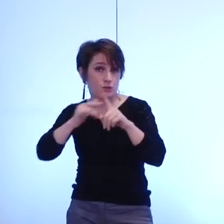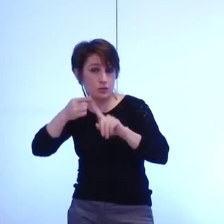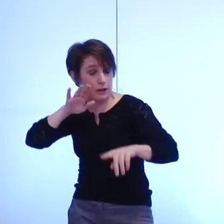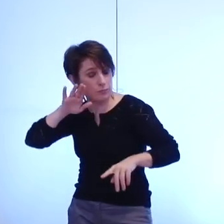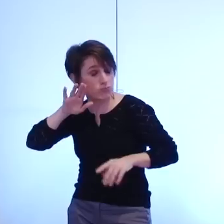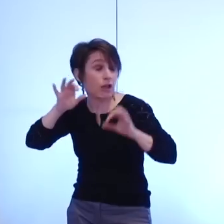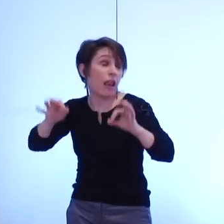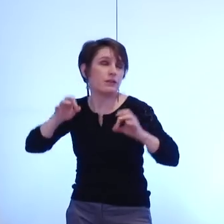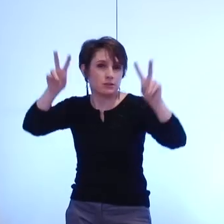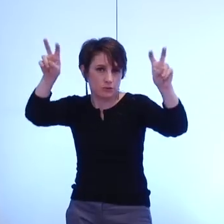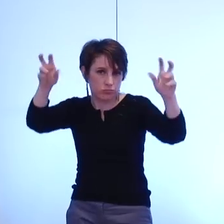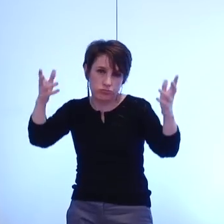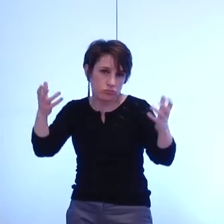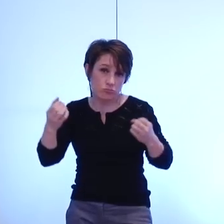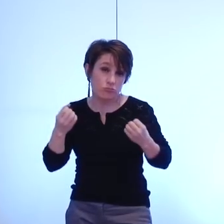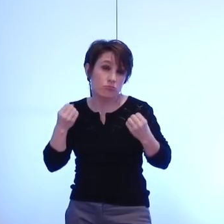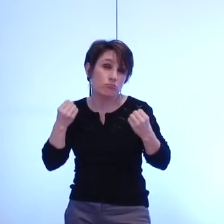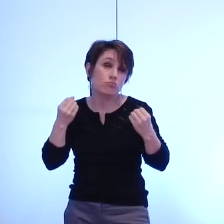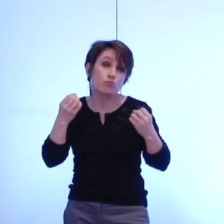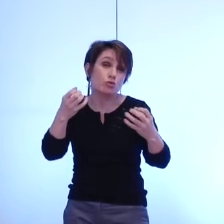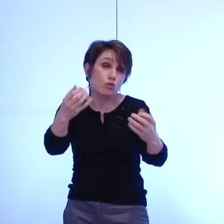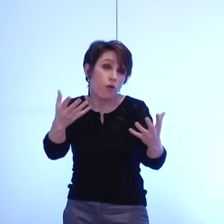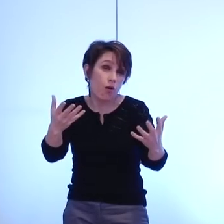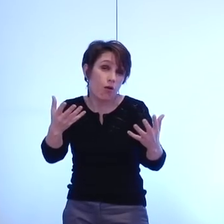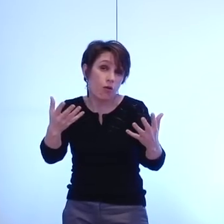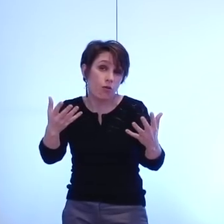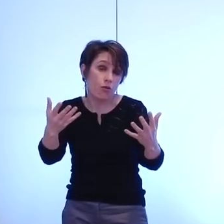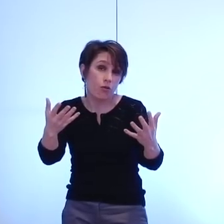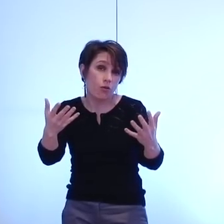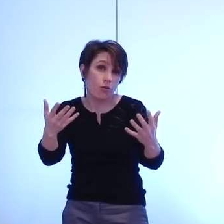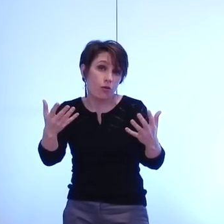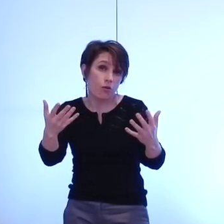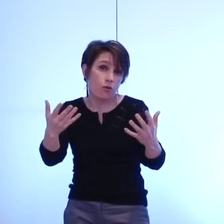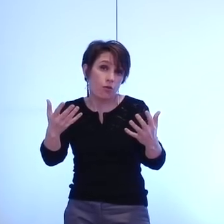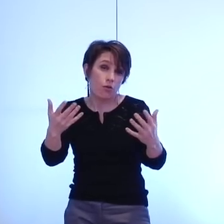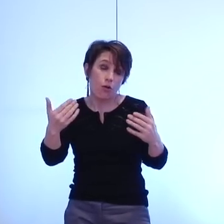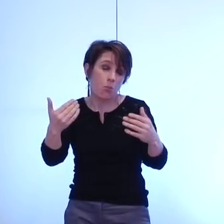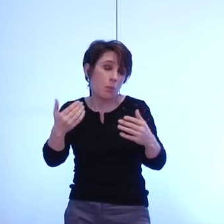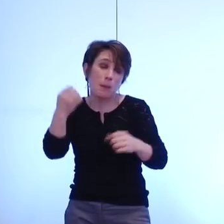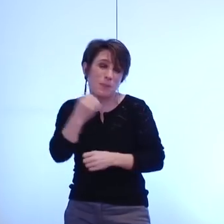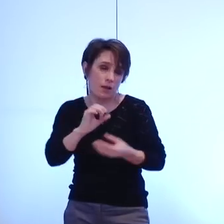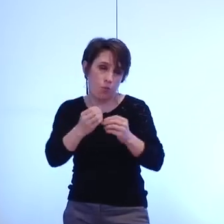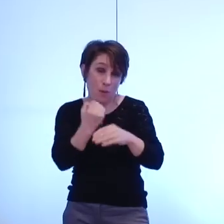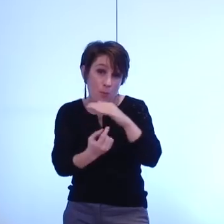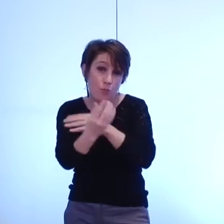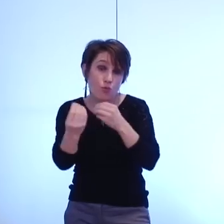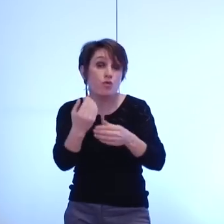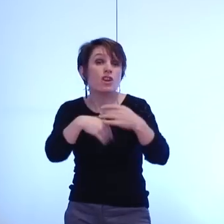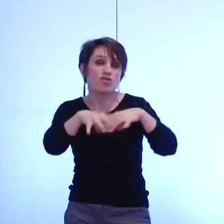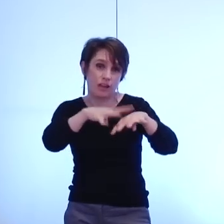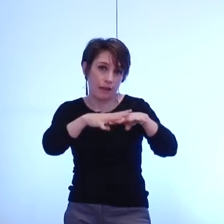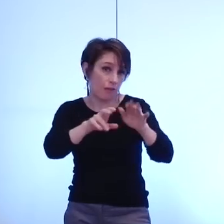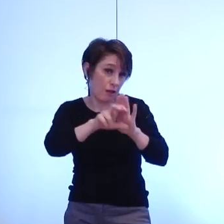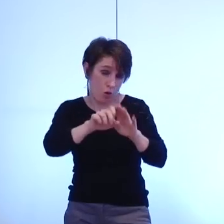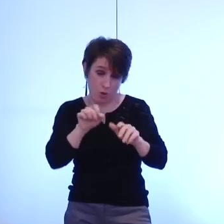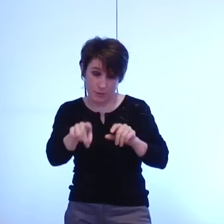classiques souvent la concentration des grandes difficultés se joue aussi dans les quartiers grenoblois ce n'est pas à côté d'Olivier